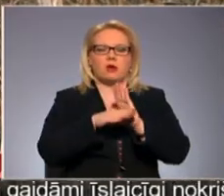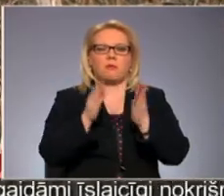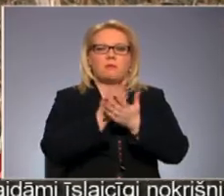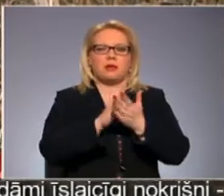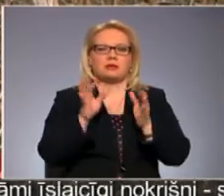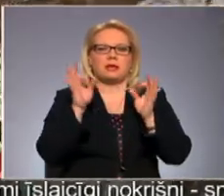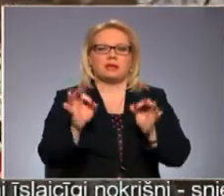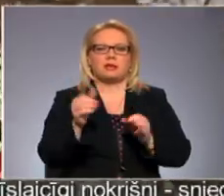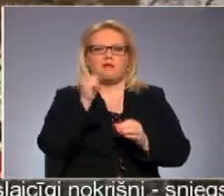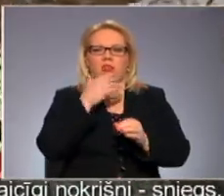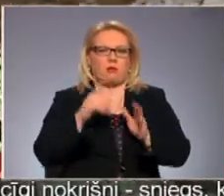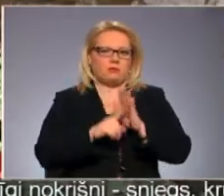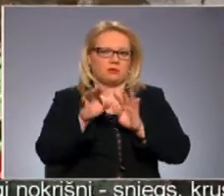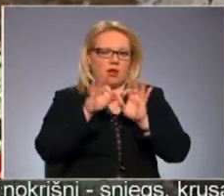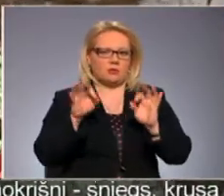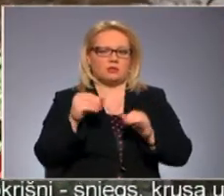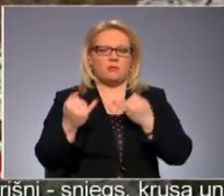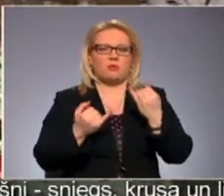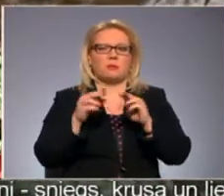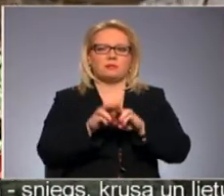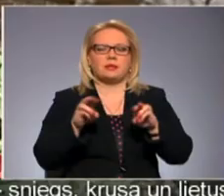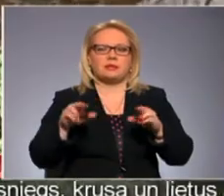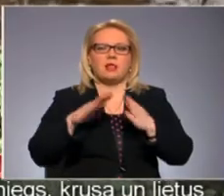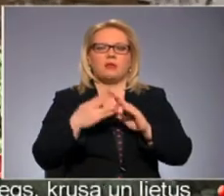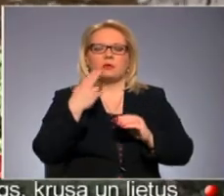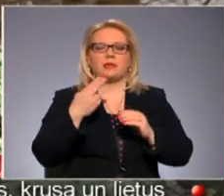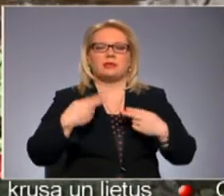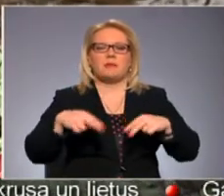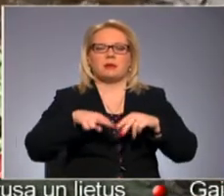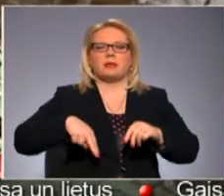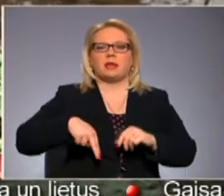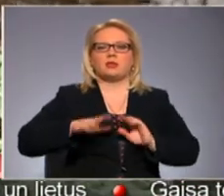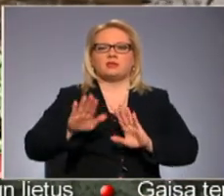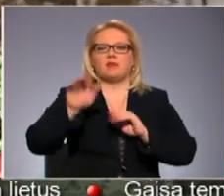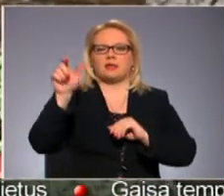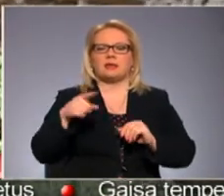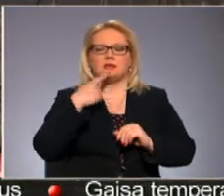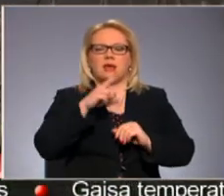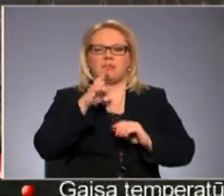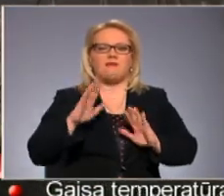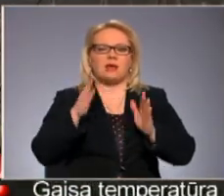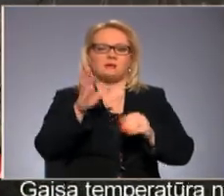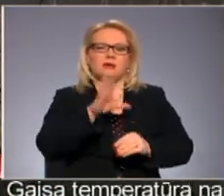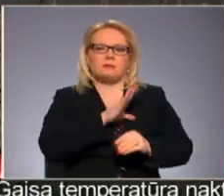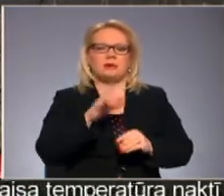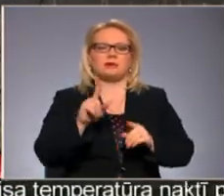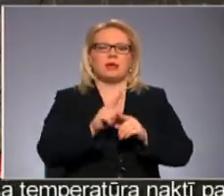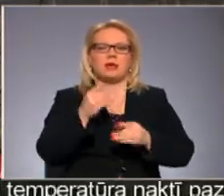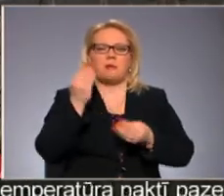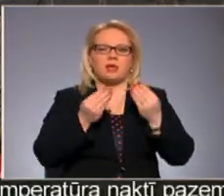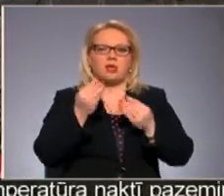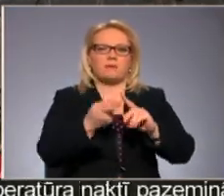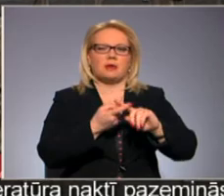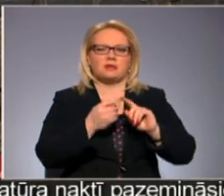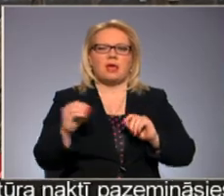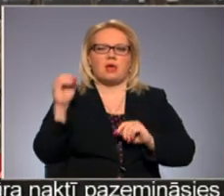pat īsti nesākusies. Zemkopības ministrīs lauksiencības departamenta direktors vietnieca skaidro, neveiksmīgs bijis arī meģinājums piesēstīt